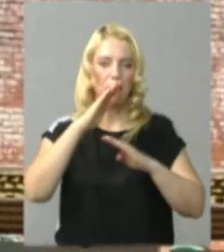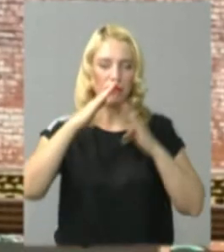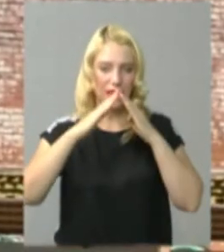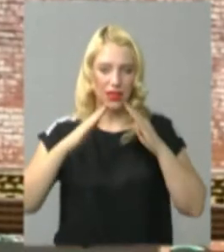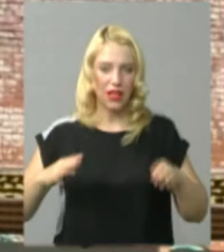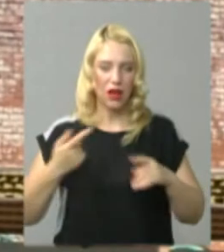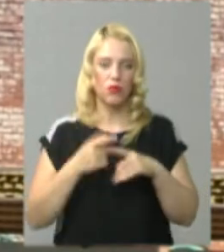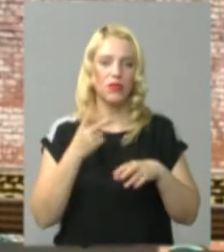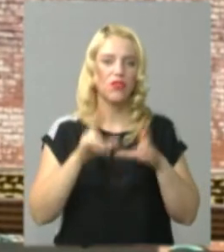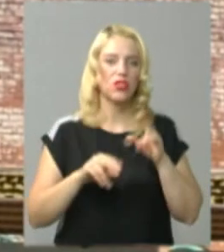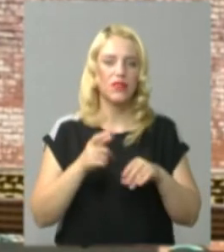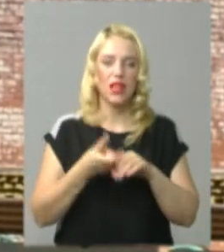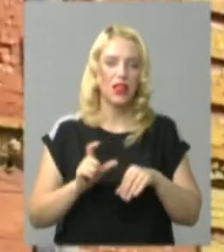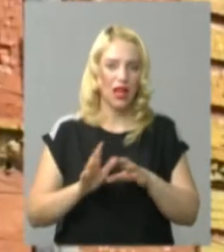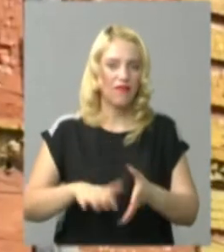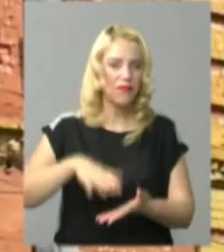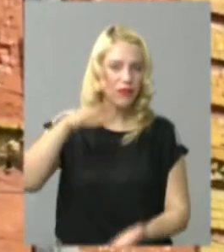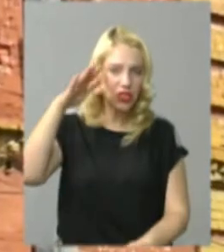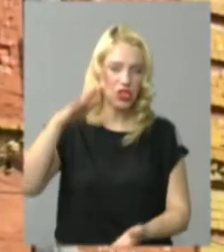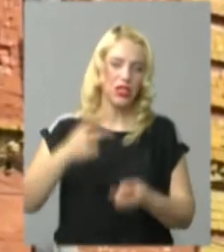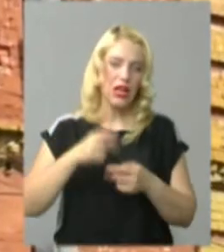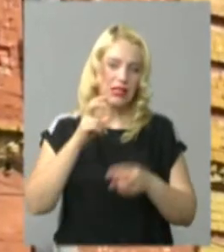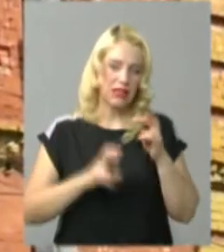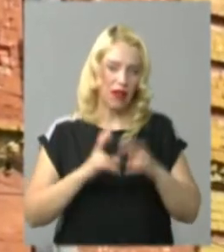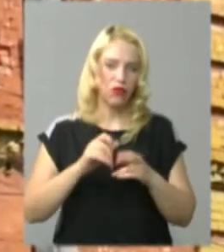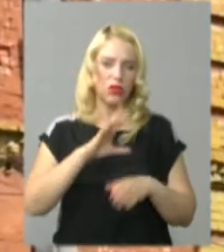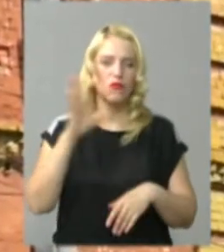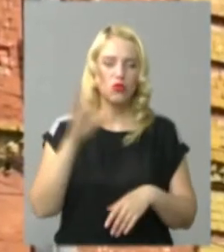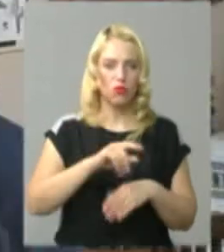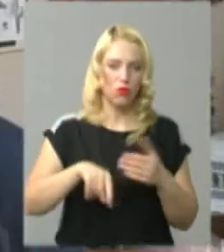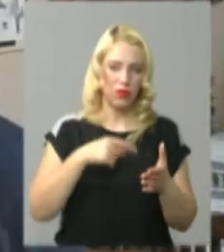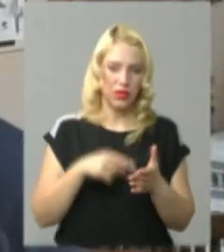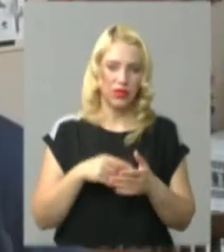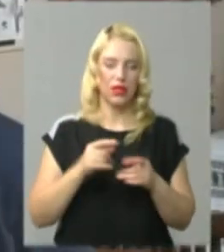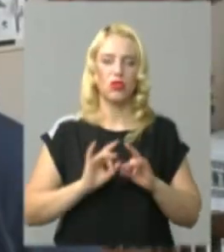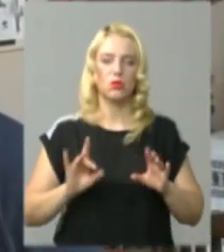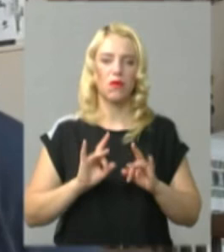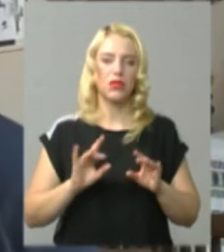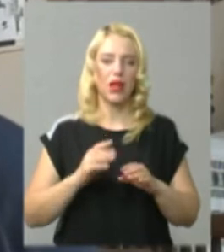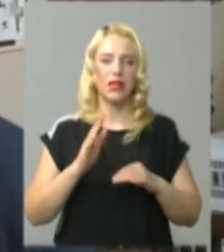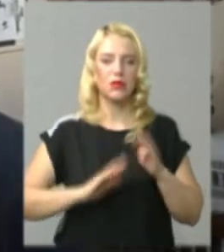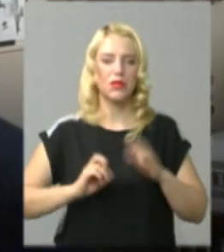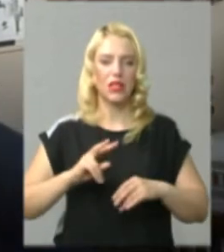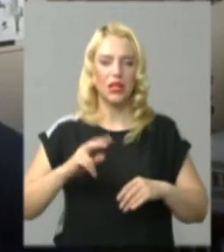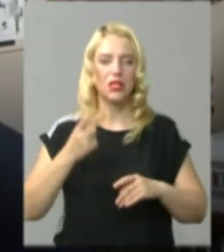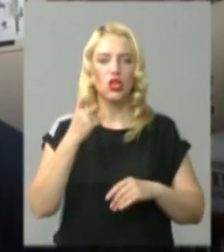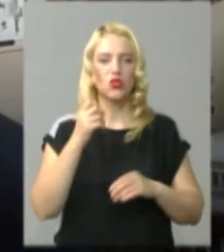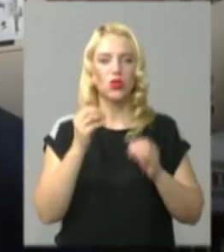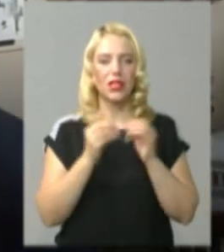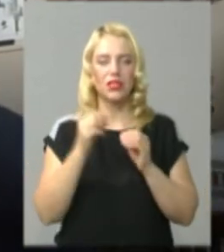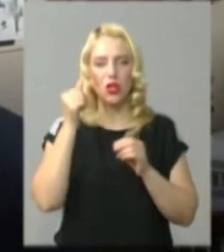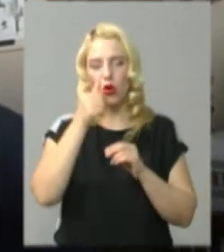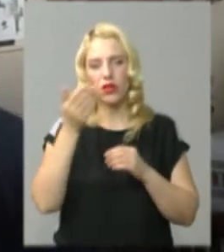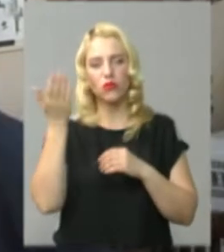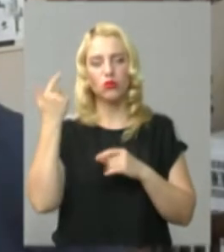Вокзальній, а й в усьому проскурові, розповідає провідний науковий співробітник обласного краєзнавчого музею Сергій Єсюнін. 120-110 років тому